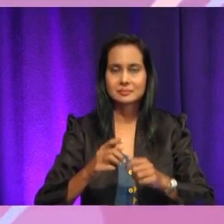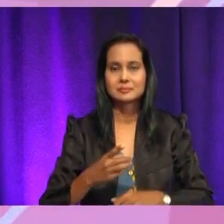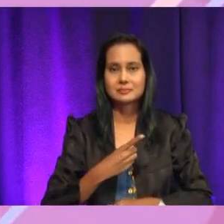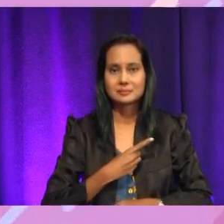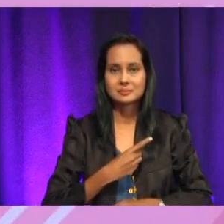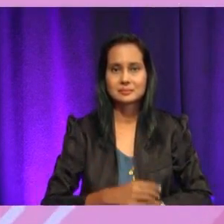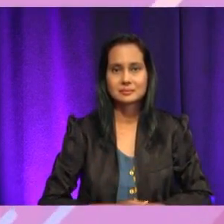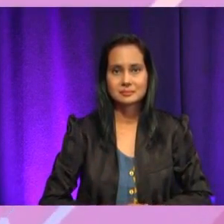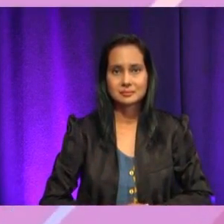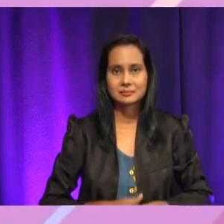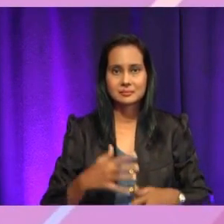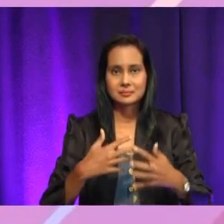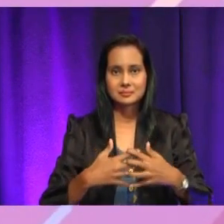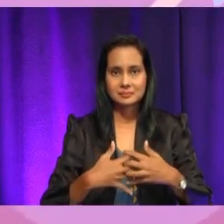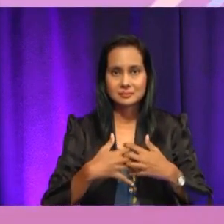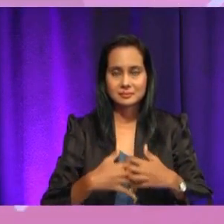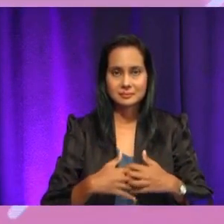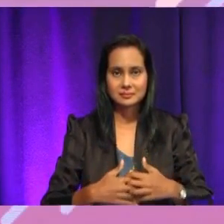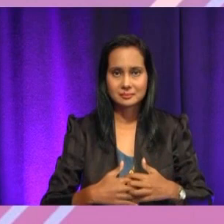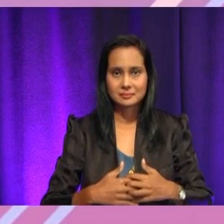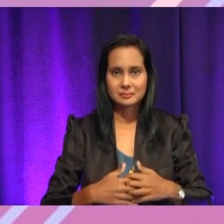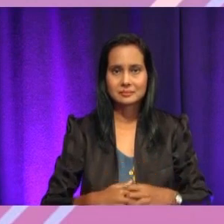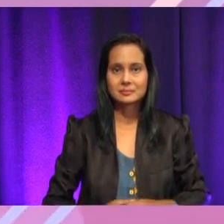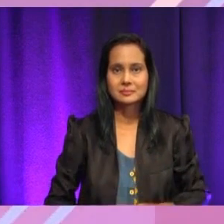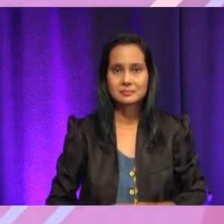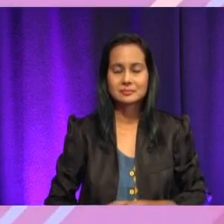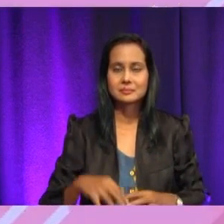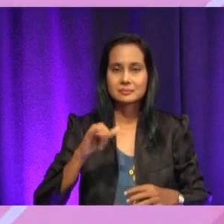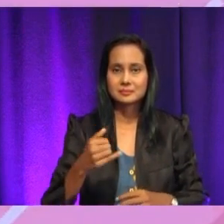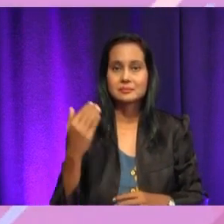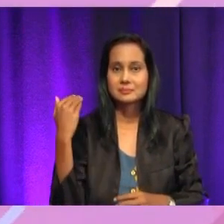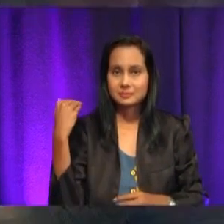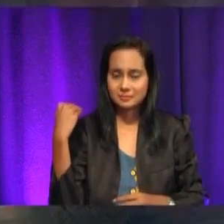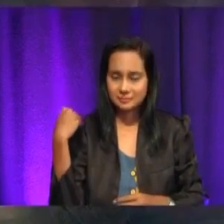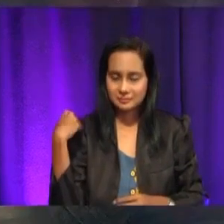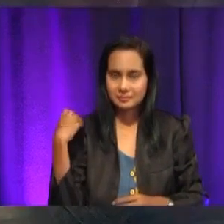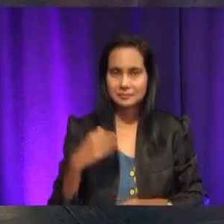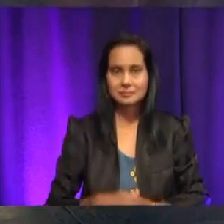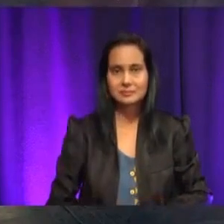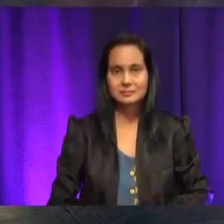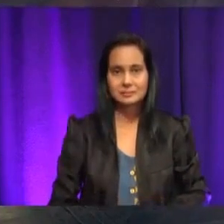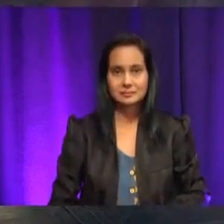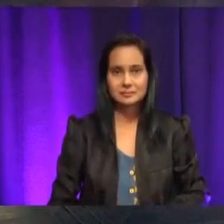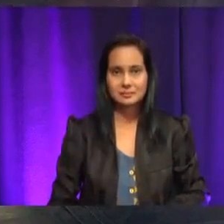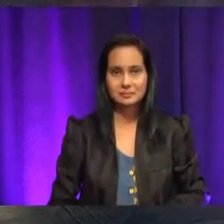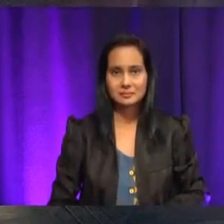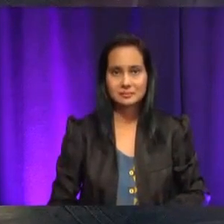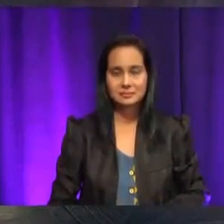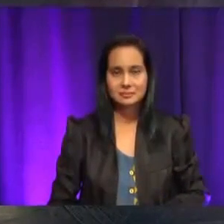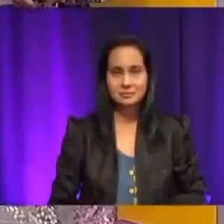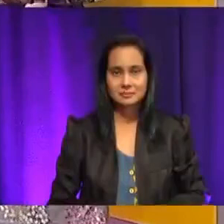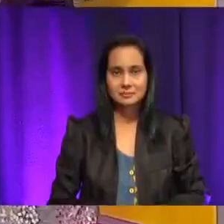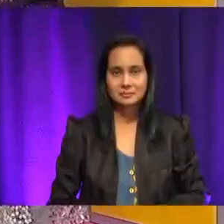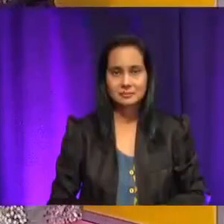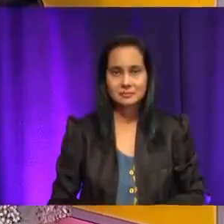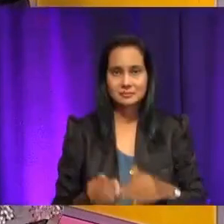Mesin Layan Diri untuk membeli stokin juga ada di situ. Ya, terima kasih, Aish. Kita sambung dengan